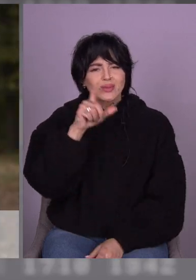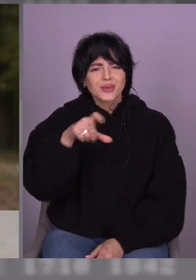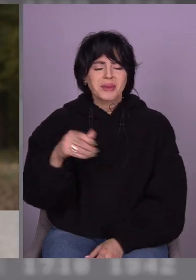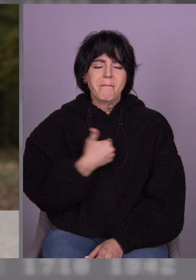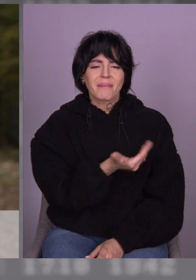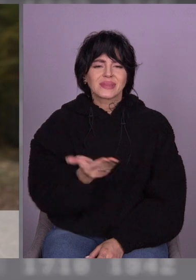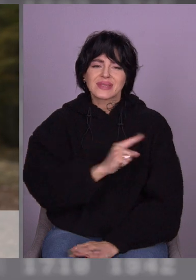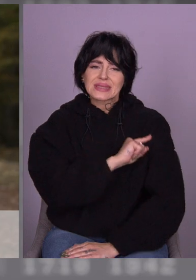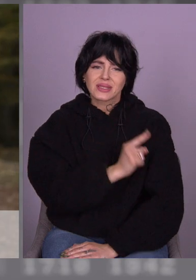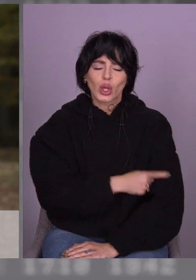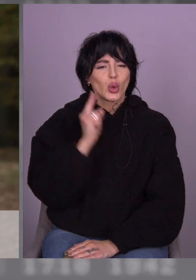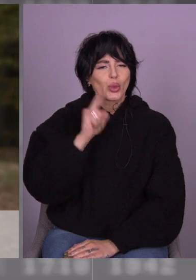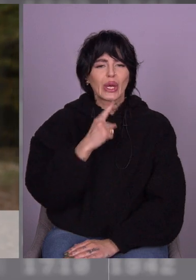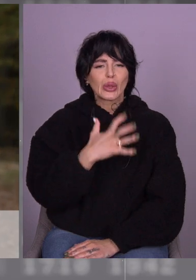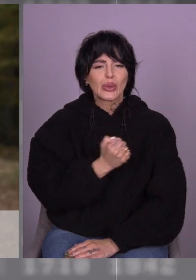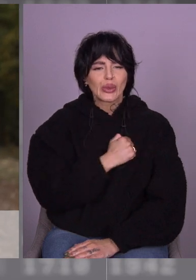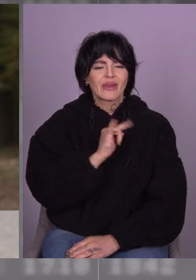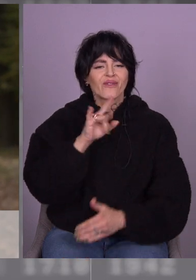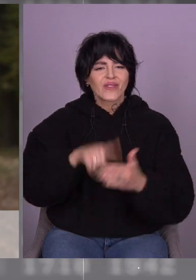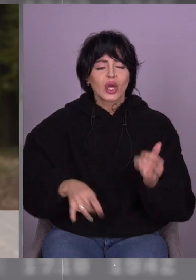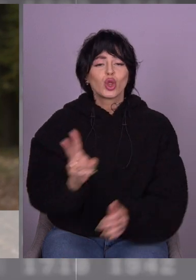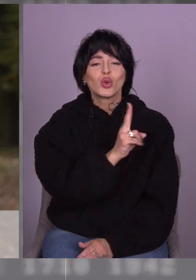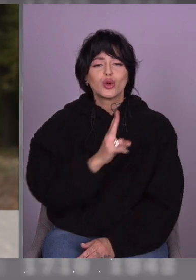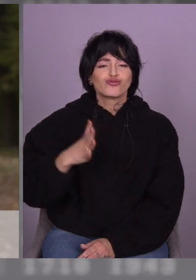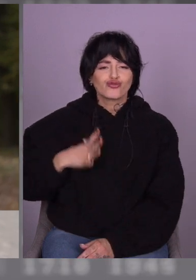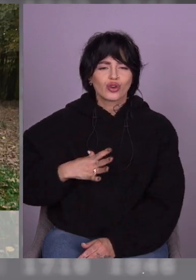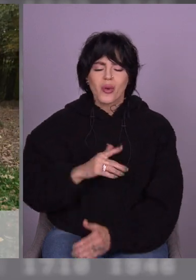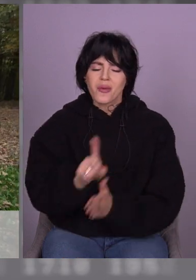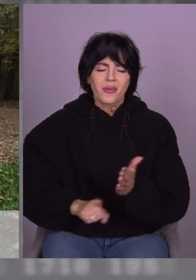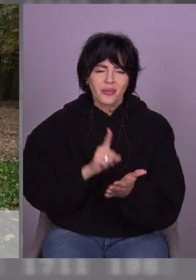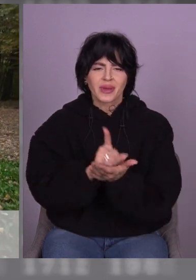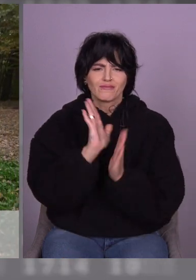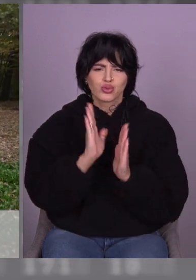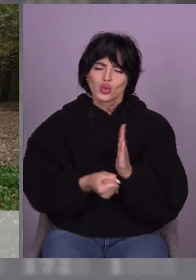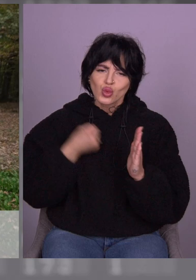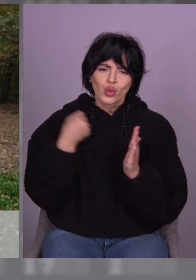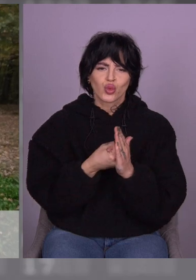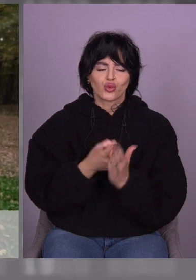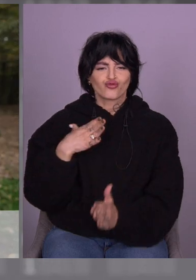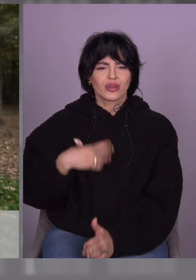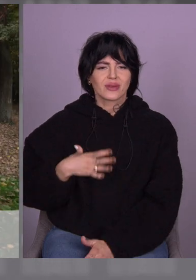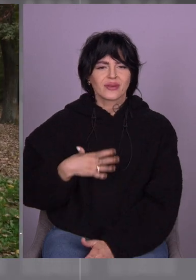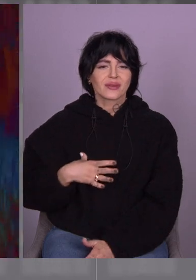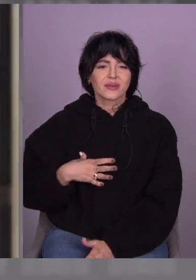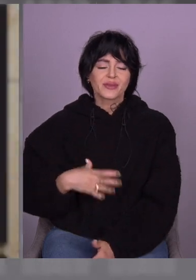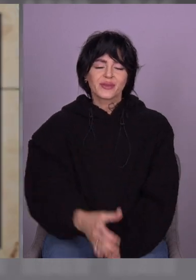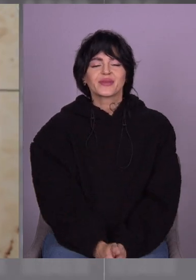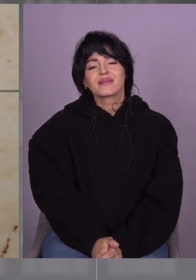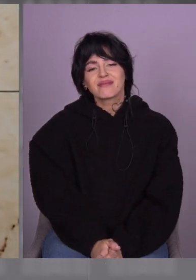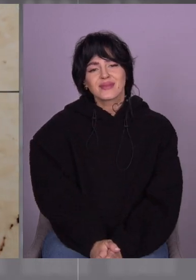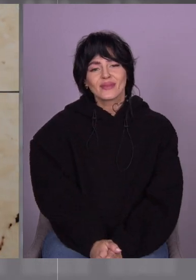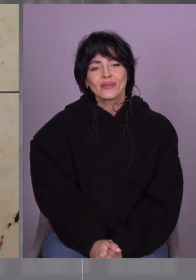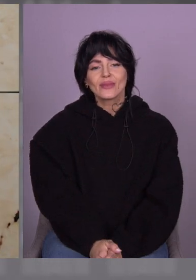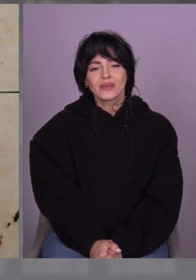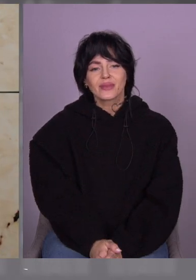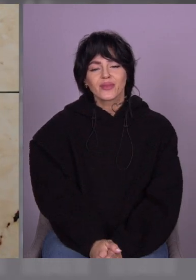любити і щиро вірити, що той, хто чекає, той обов'язково дочекається. Там, де світанок